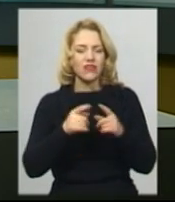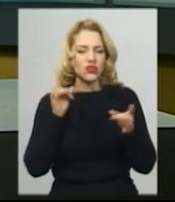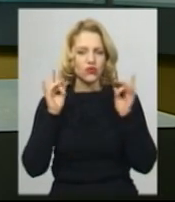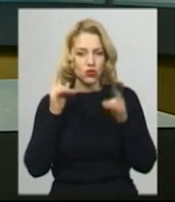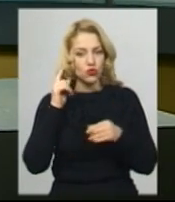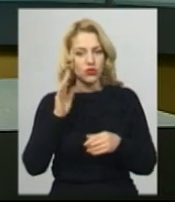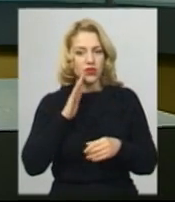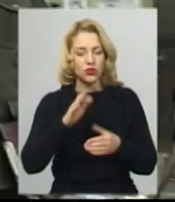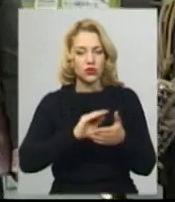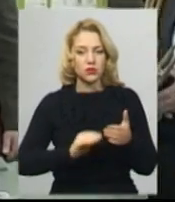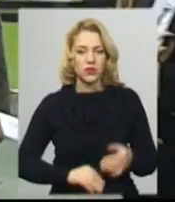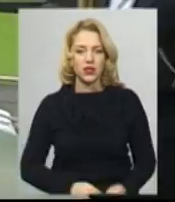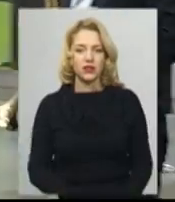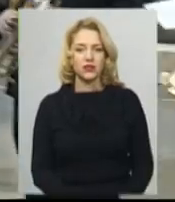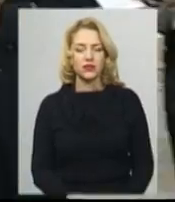Коломієць.